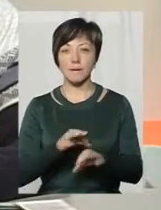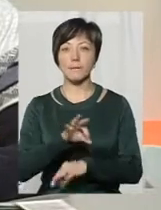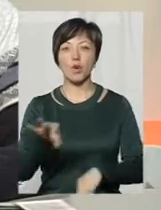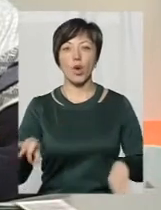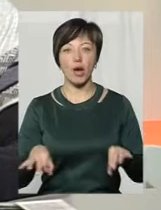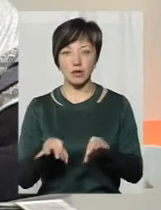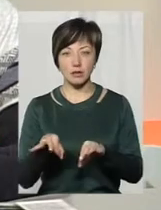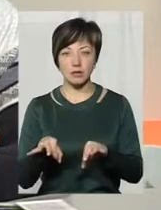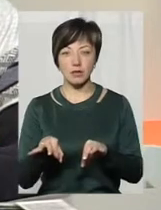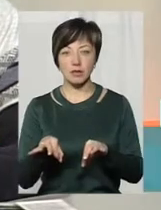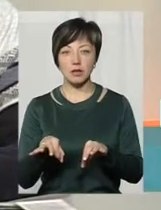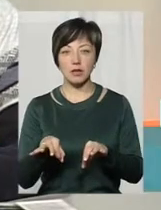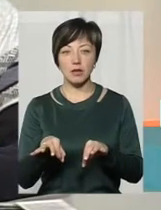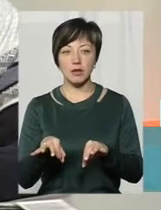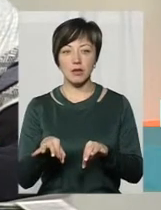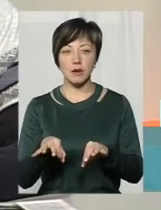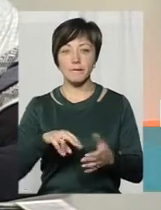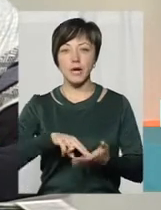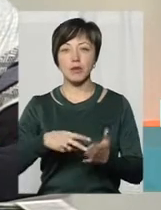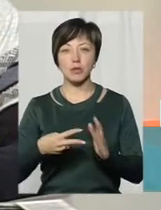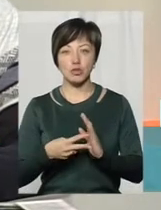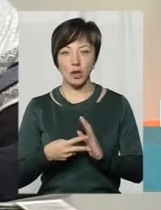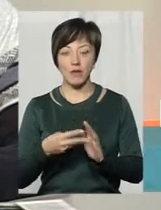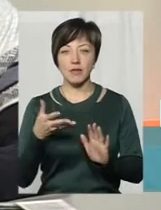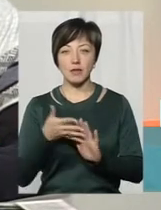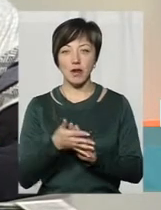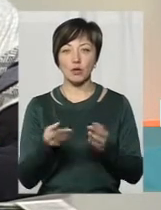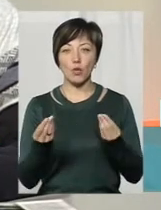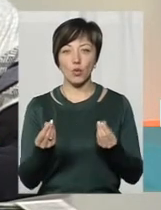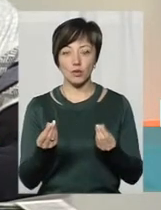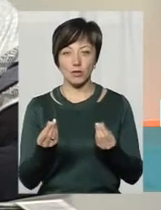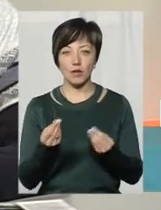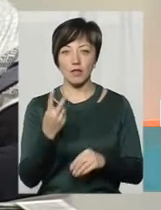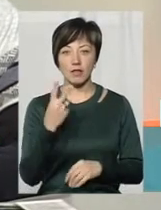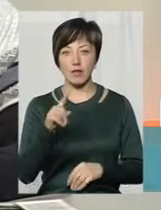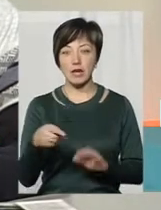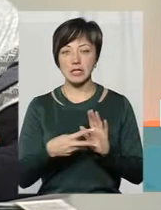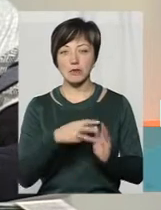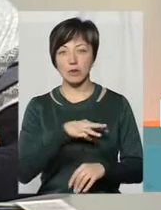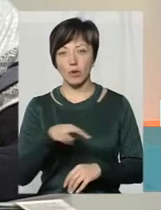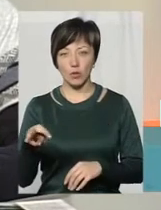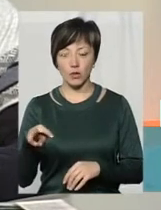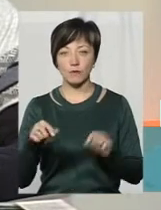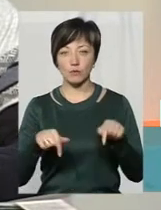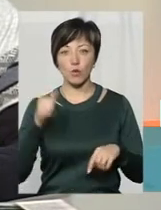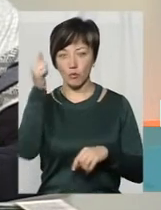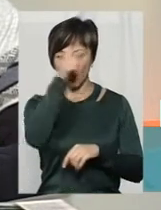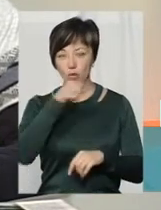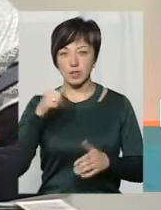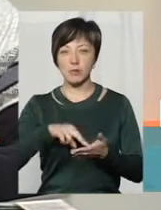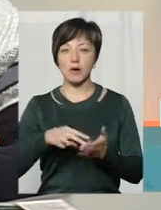передбачає витрату коштів 2,7 мільйонів. В цьому році